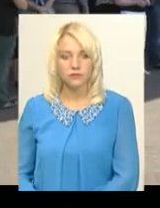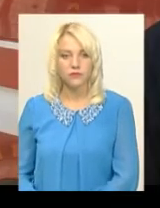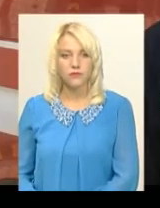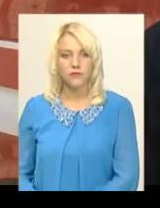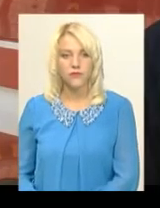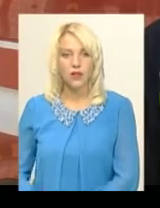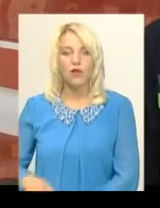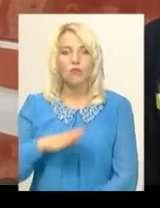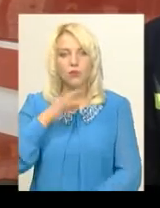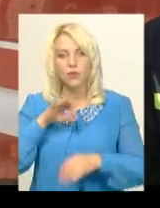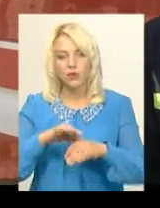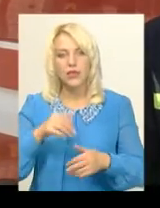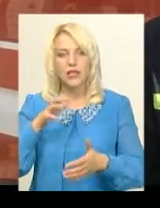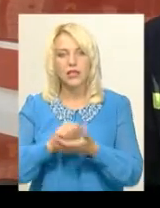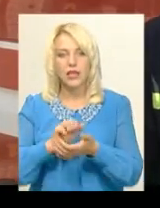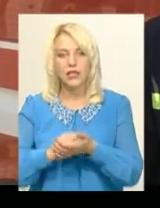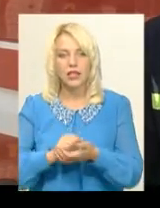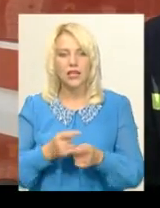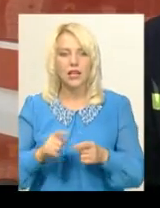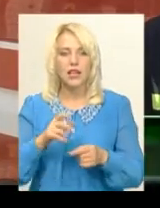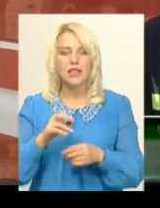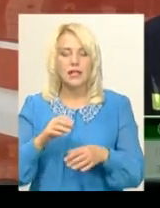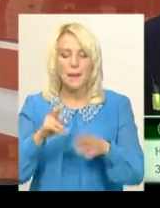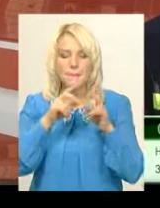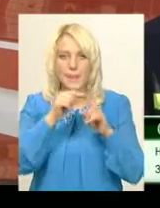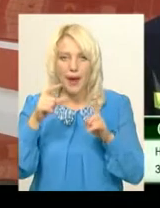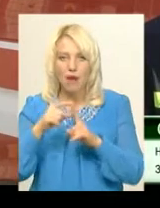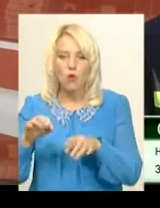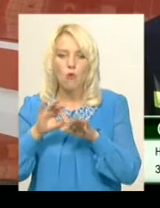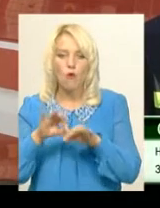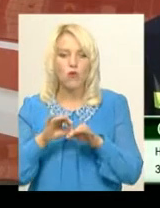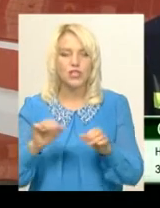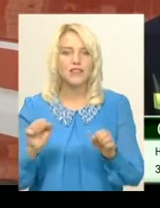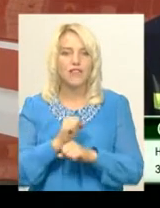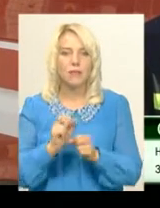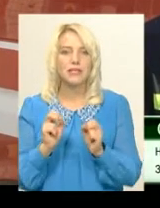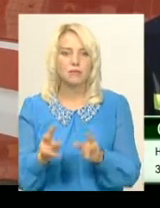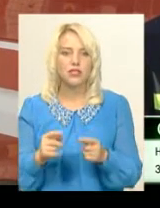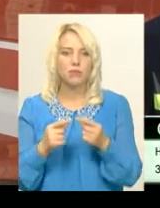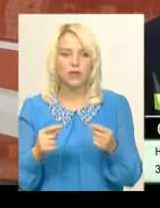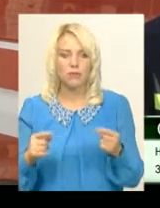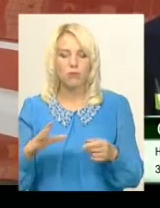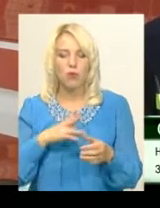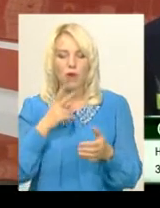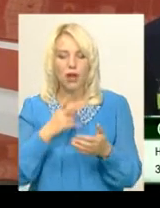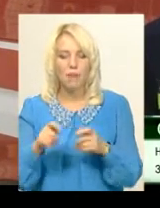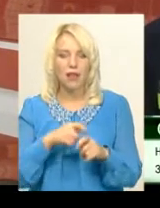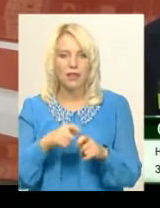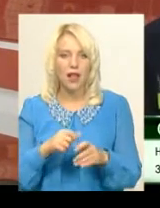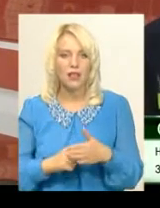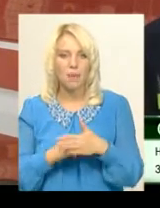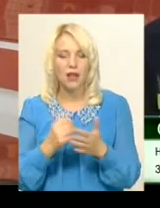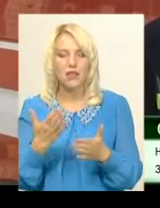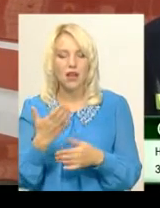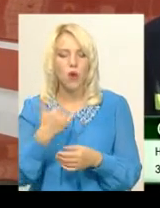Було проведено заняття групою піротехнічних робіт з правилами поводження з вибухонебезпечними предметами. Показана матеріальна база, яка є у нас,